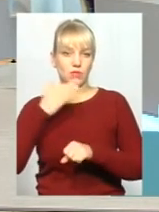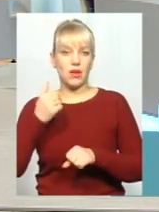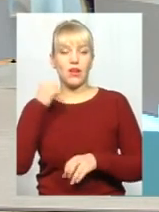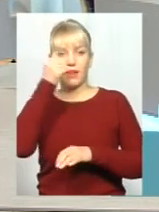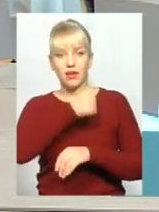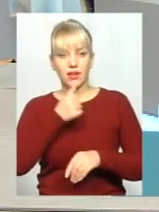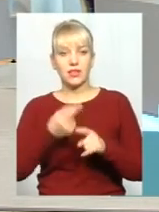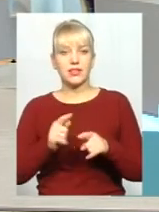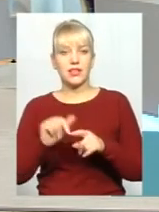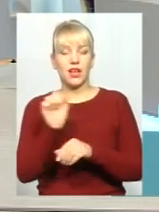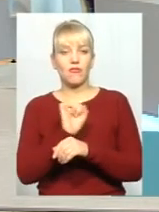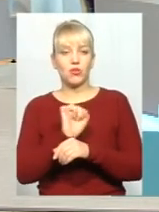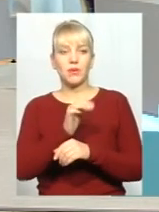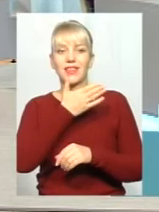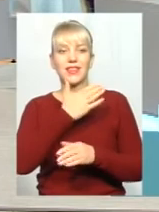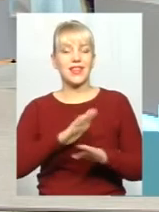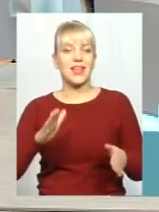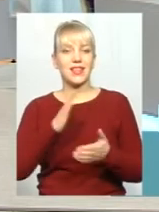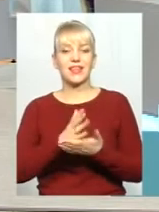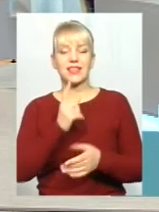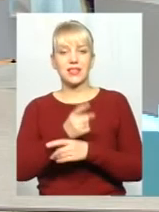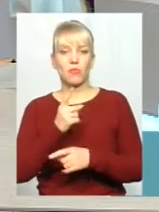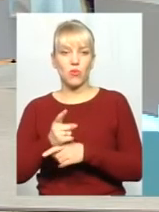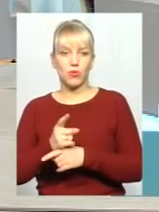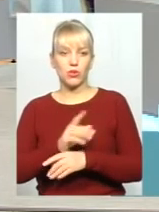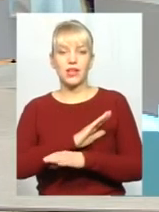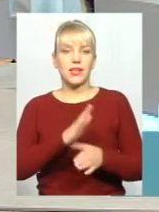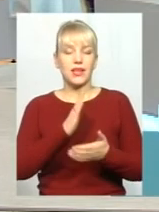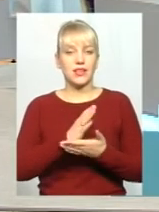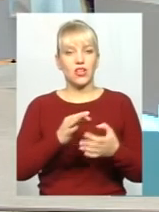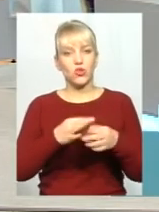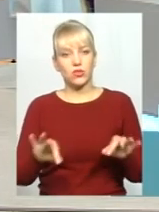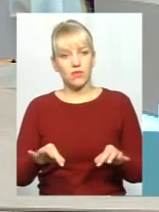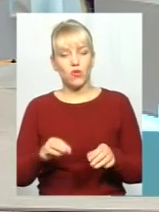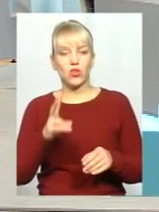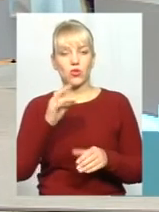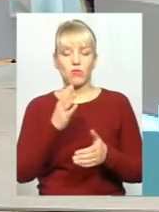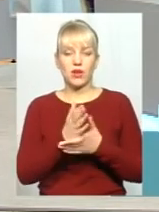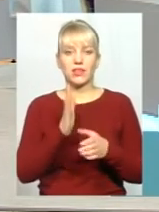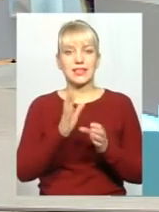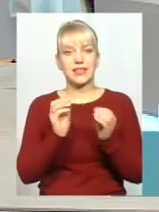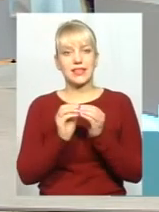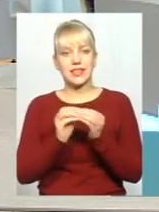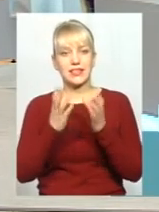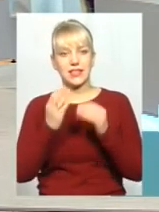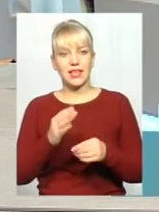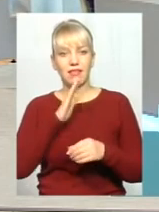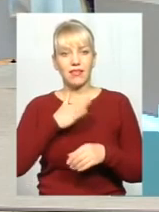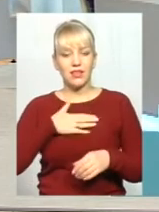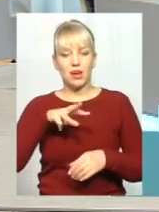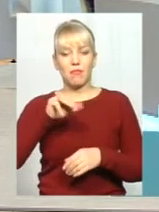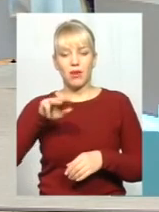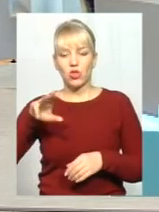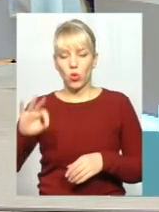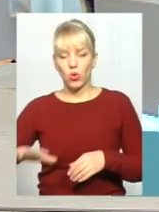взагалі дані автомобілі не є незаборонені, не є недозволені. З іншої сторони, вони мають тільки 10 днів бути на нашій митній території, якщо